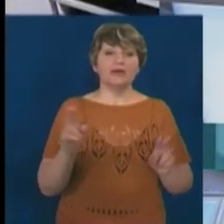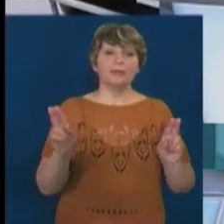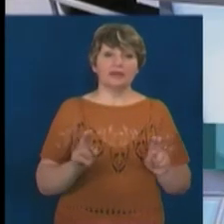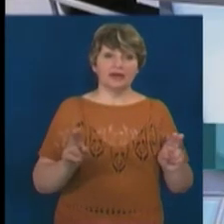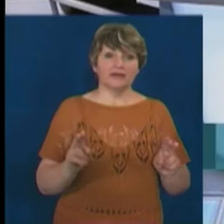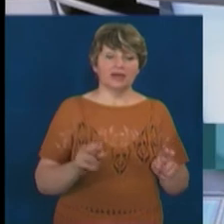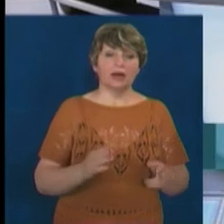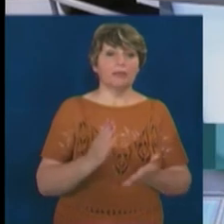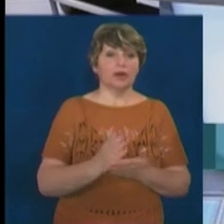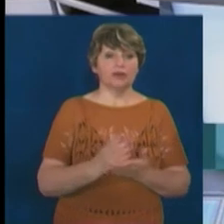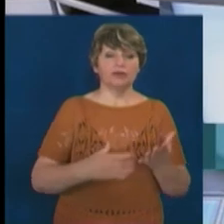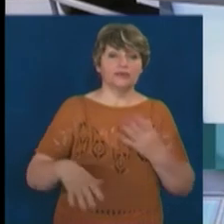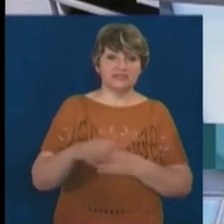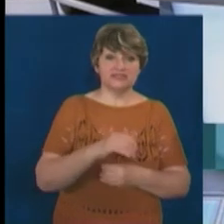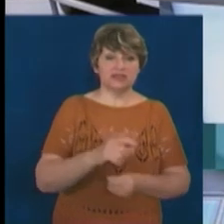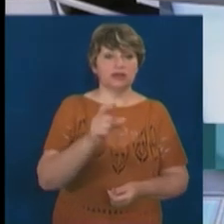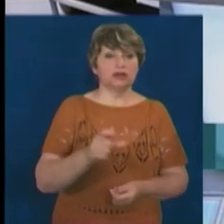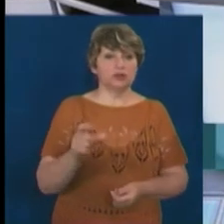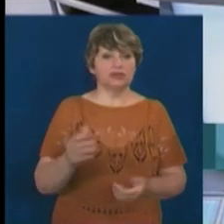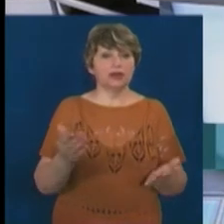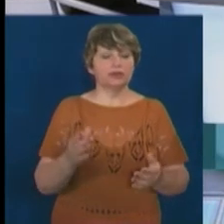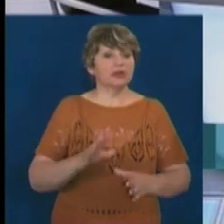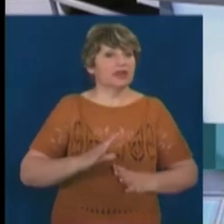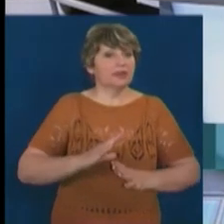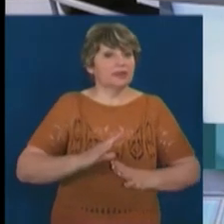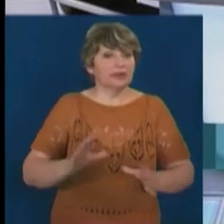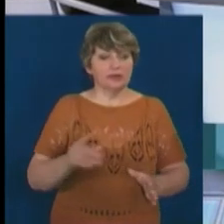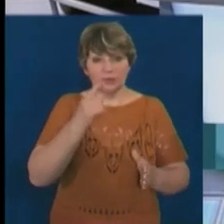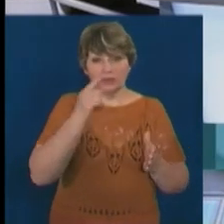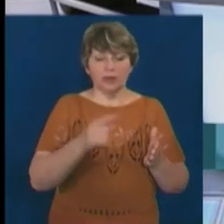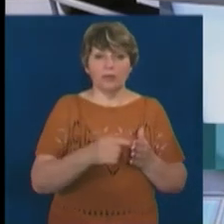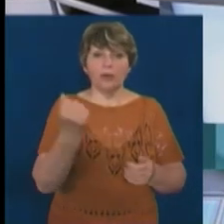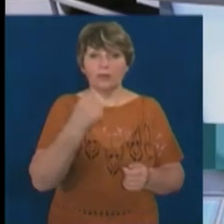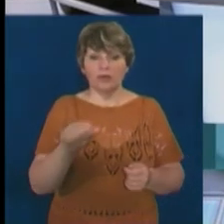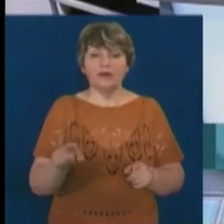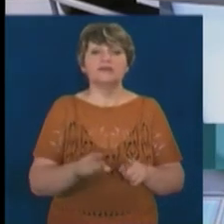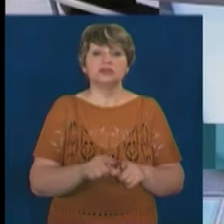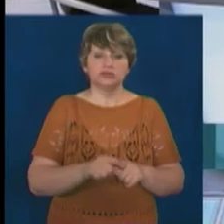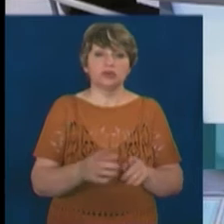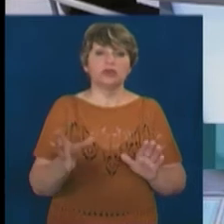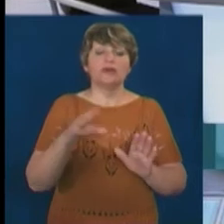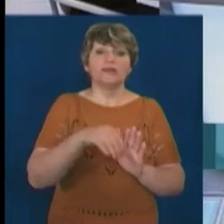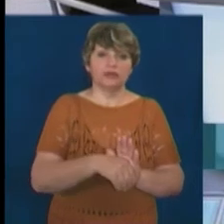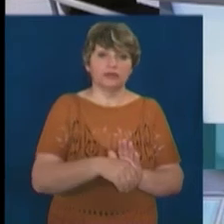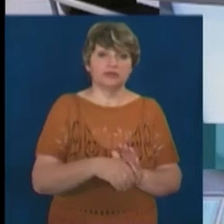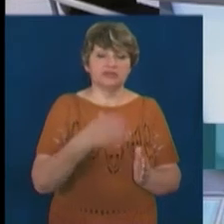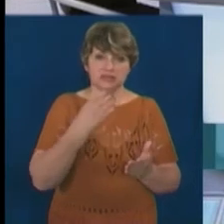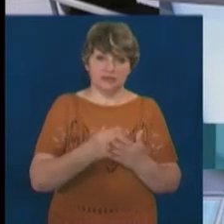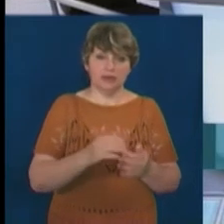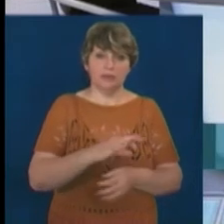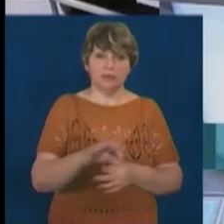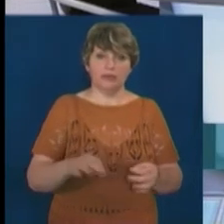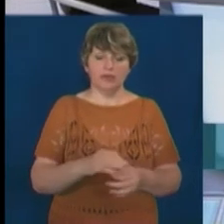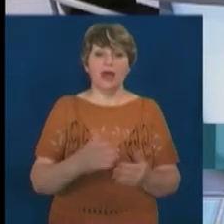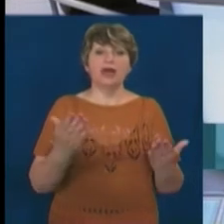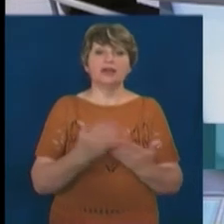І у нас дуже часто було, коли люди, які не стали переможцями, все одно втілювали свої проєкти. Я назву «Кіношот». Наш